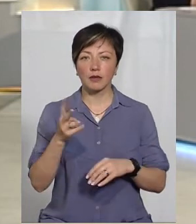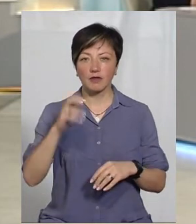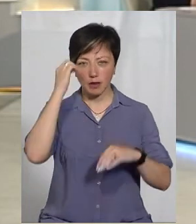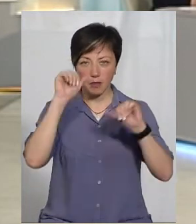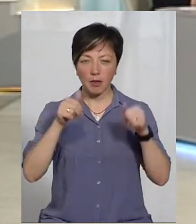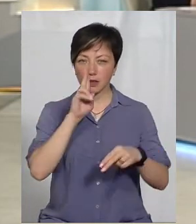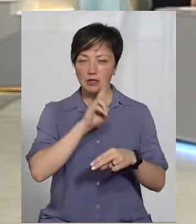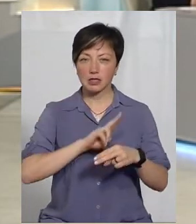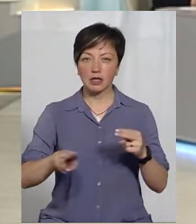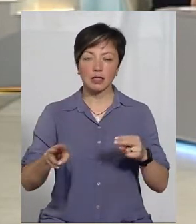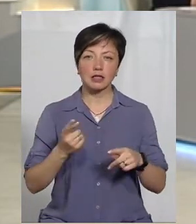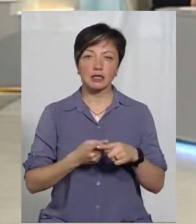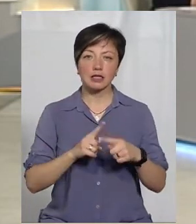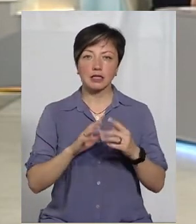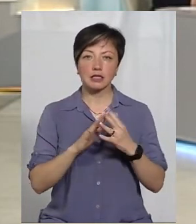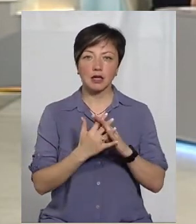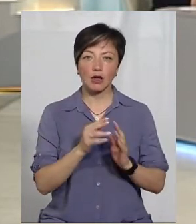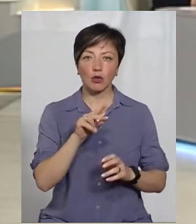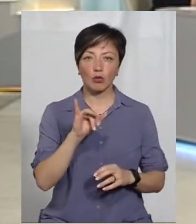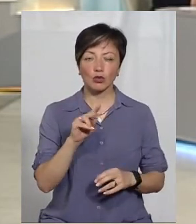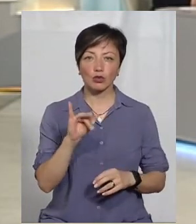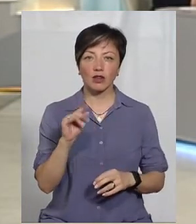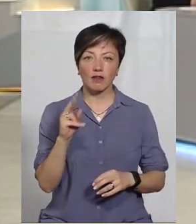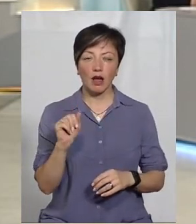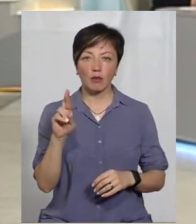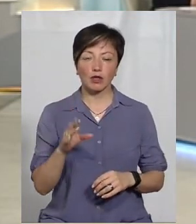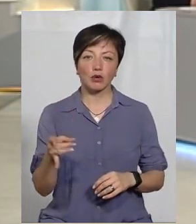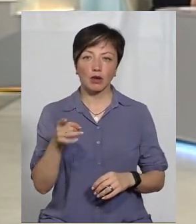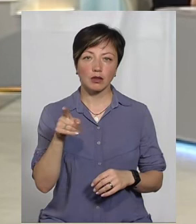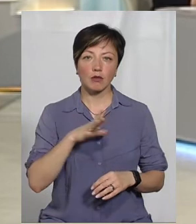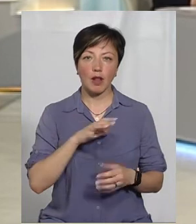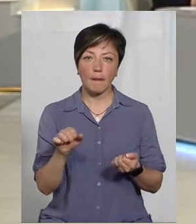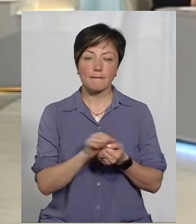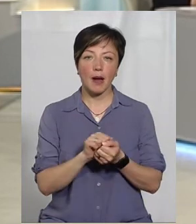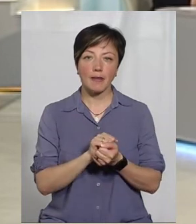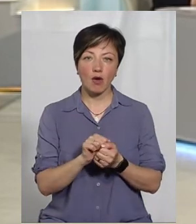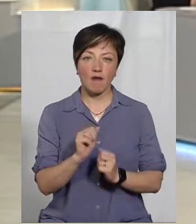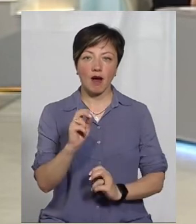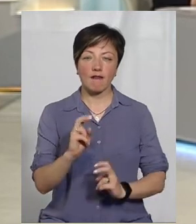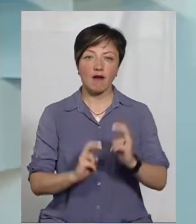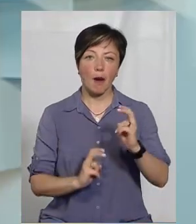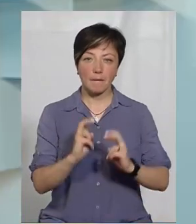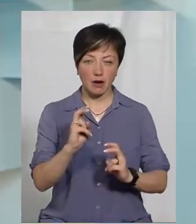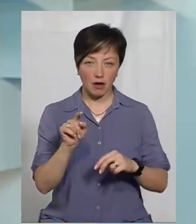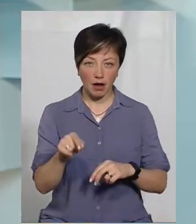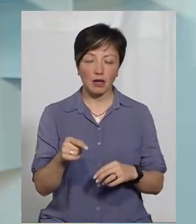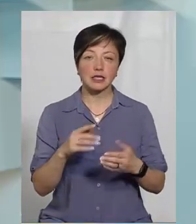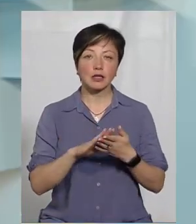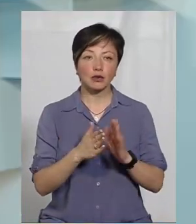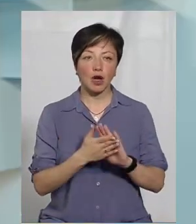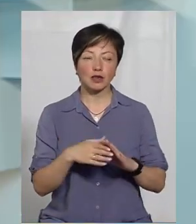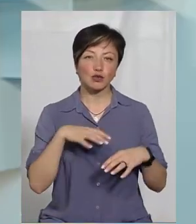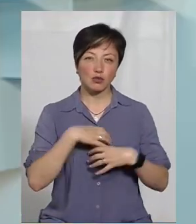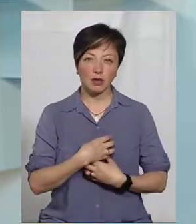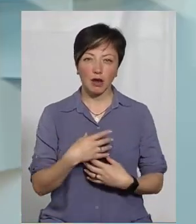які в нас взагалі зникли. Це село Проскурівка, є Ярмолонецького району, там була паперова фабрика. Теж ситуація